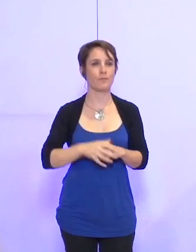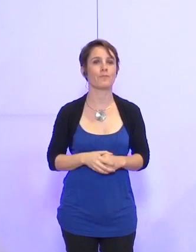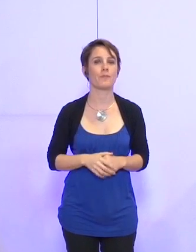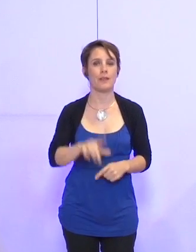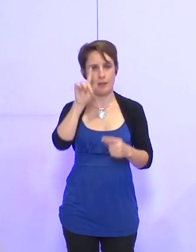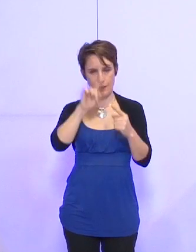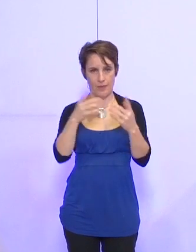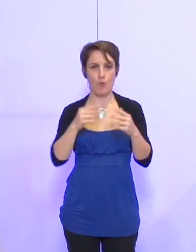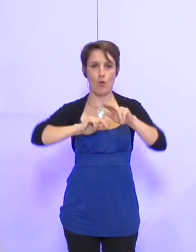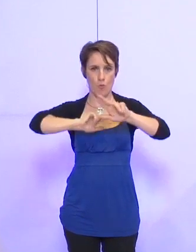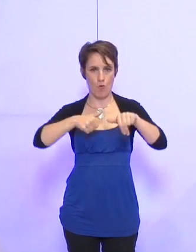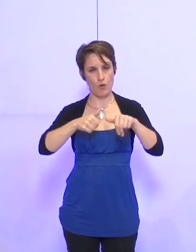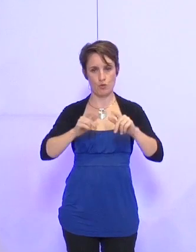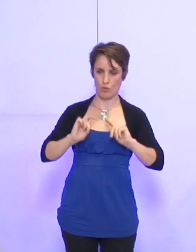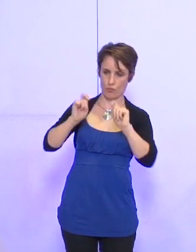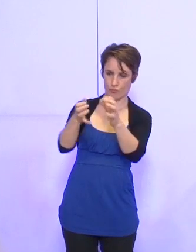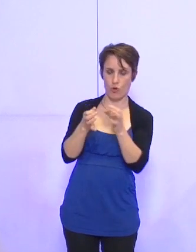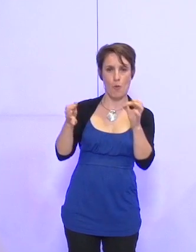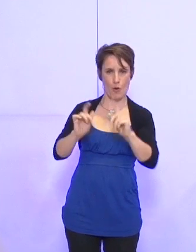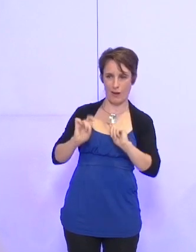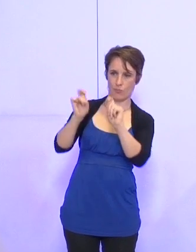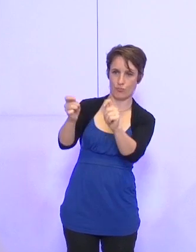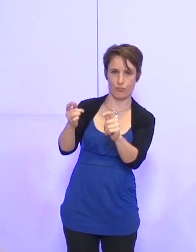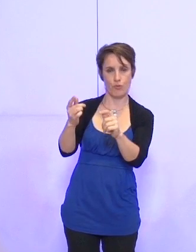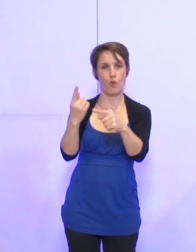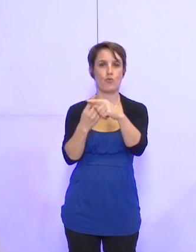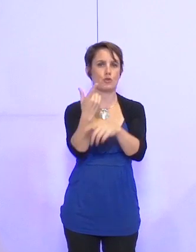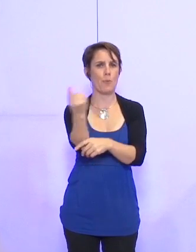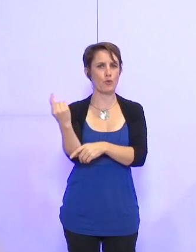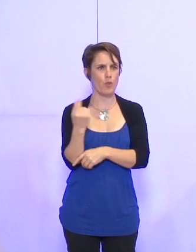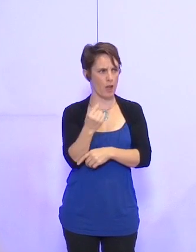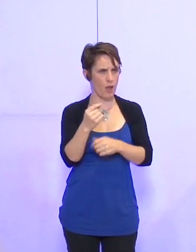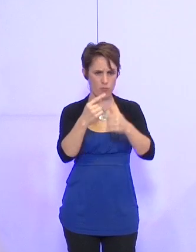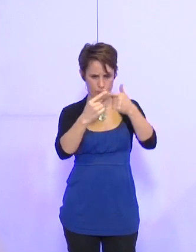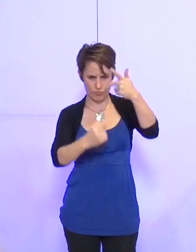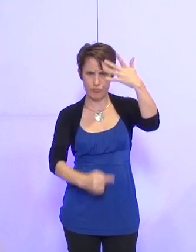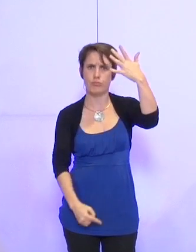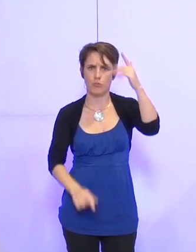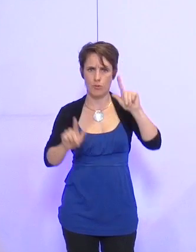convention de mise à disposition de locaux et de partenariats. Donc, il y a un certain nombre.